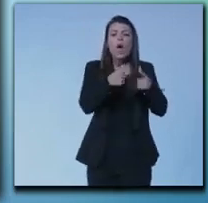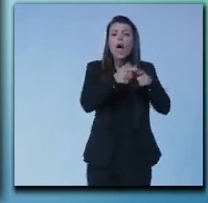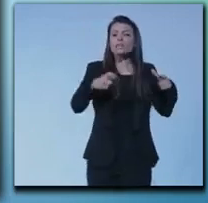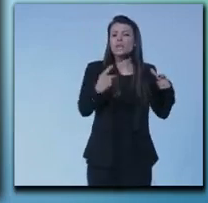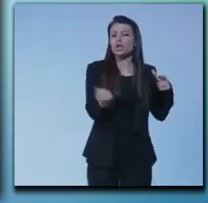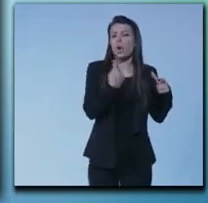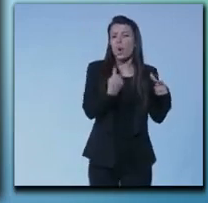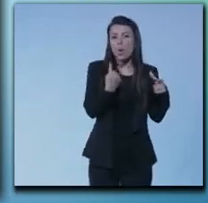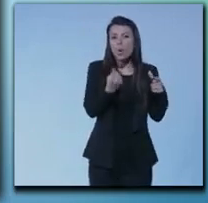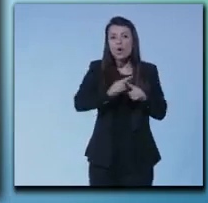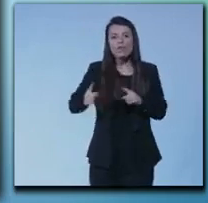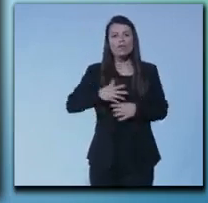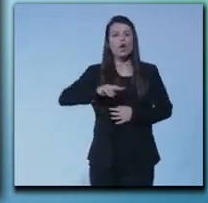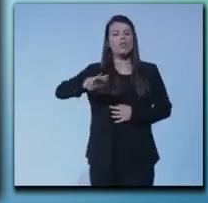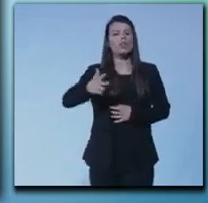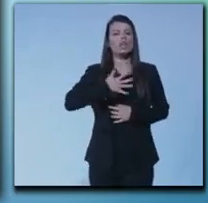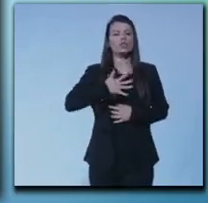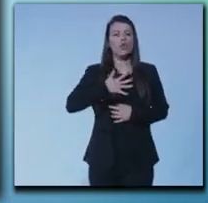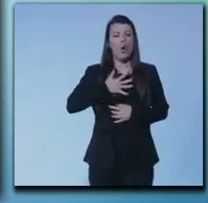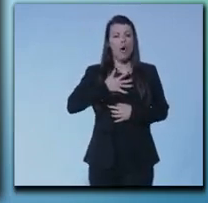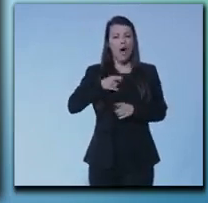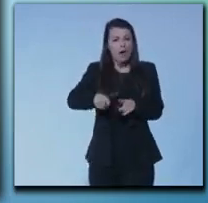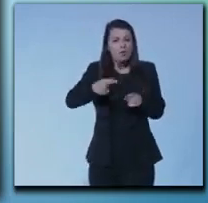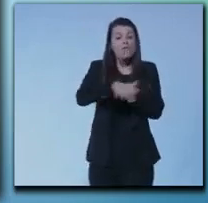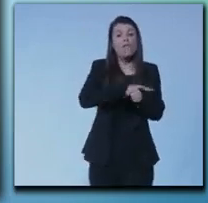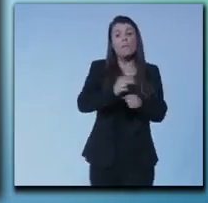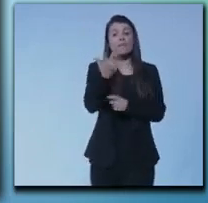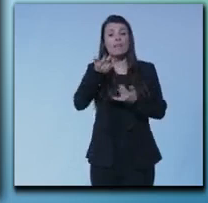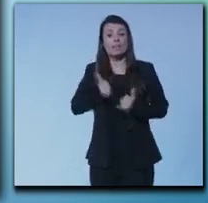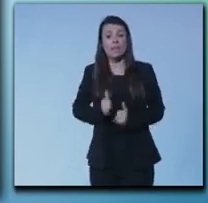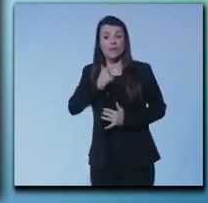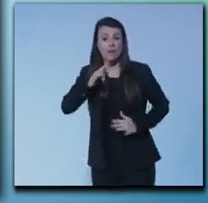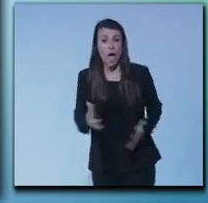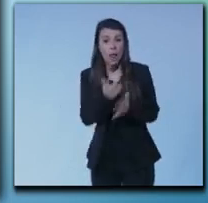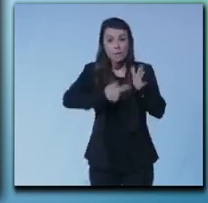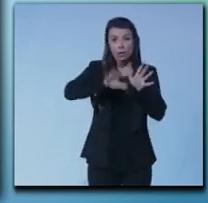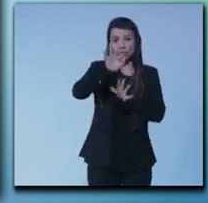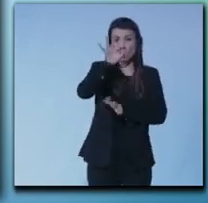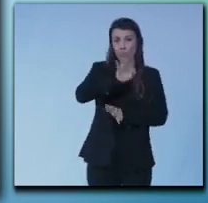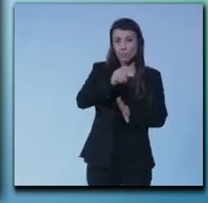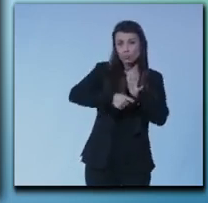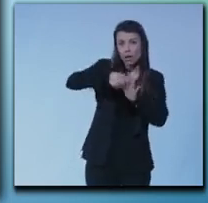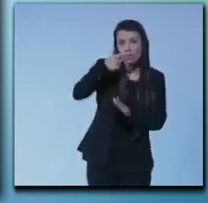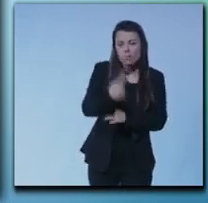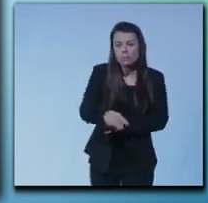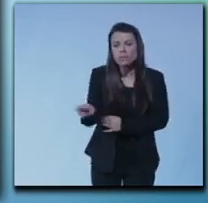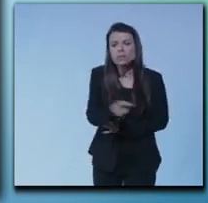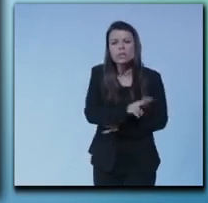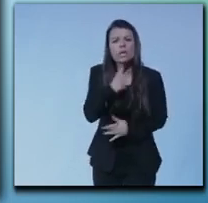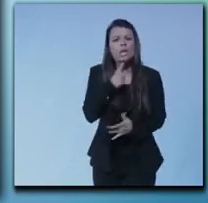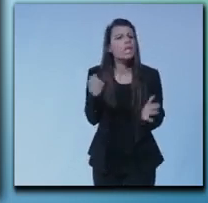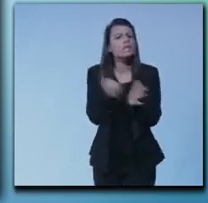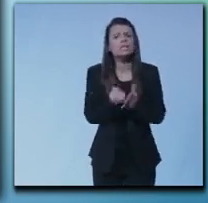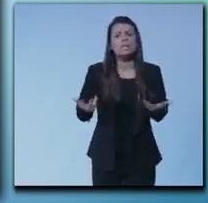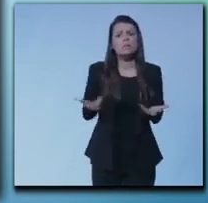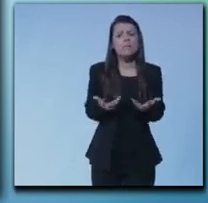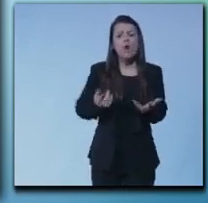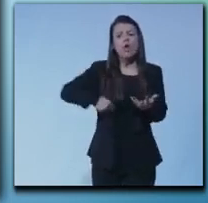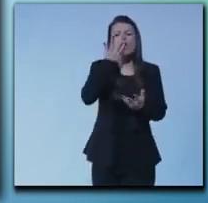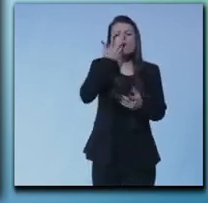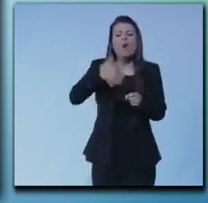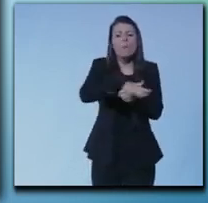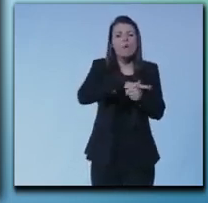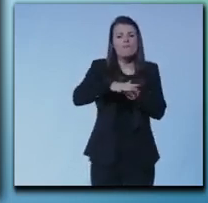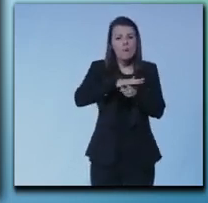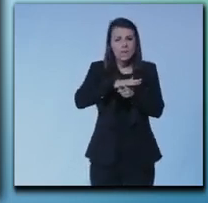unico fino al terzo anno di età per le famiglie che hanno almeno tre figli sono un simbolo del fatto che vogliamo investire sulla